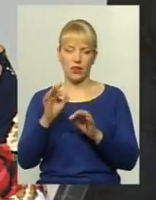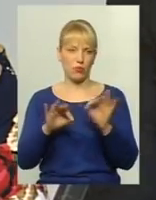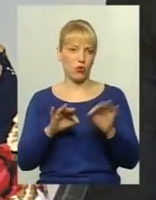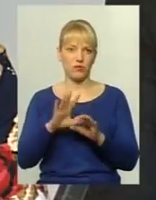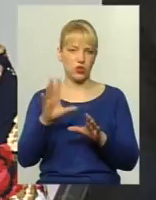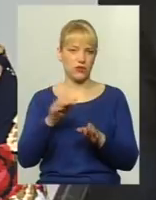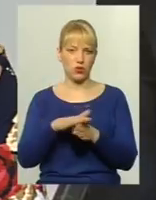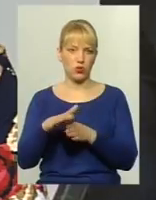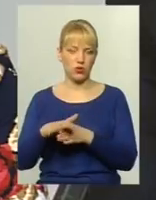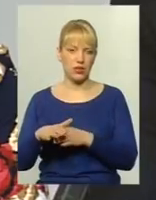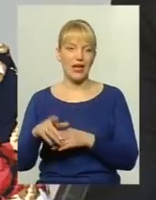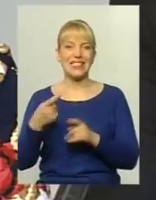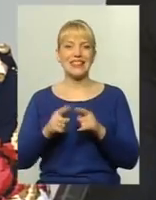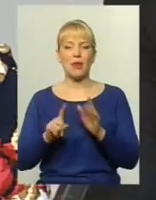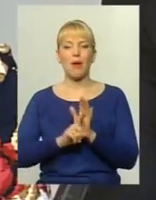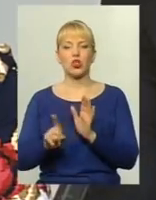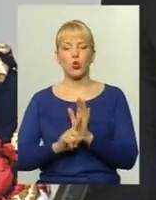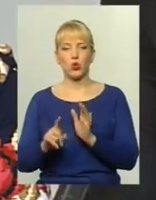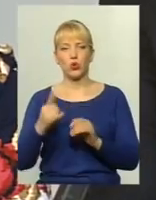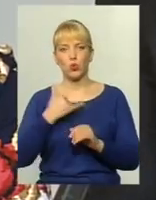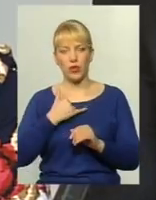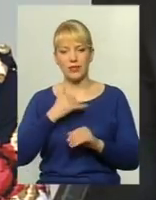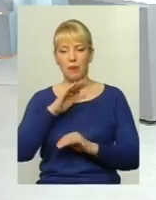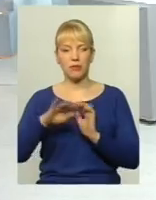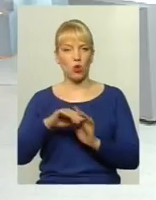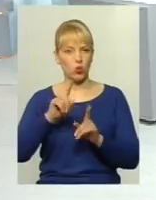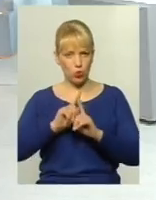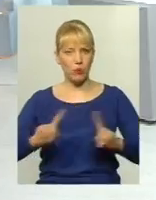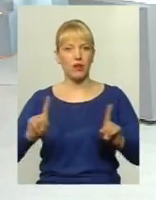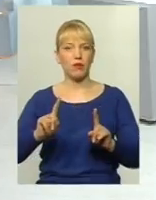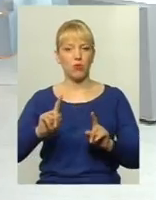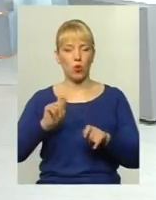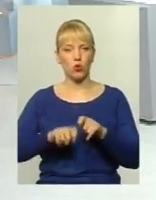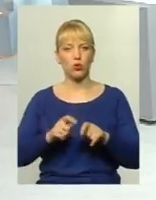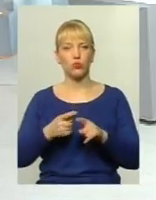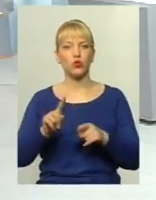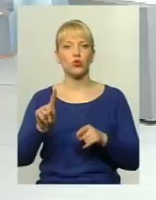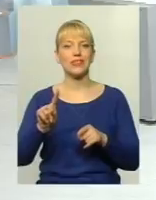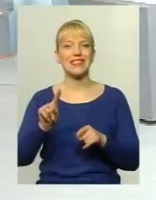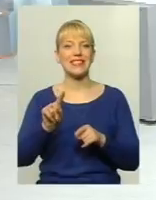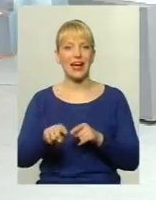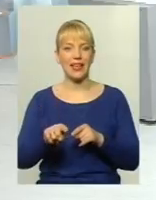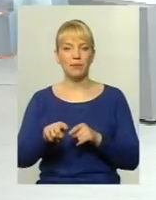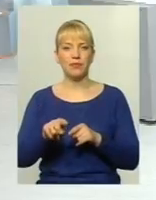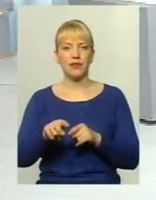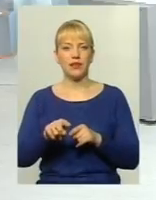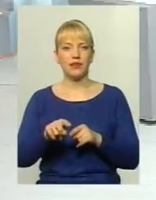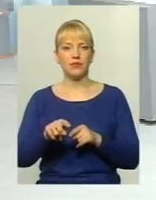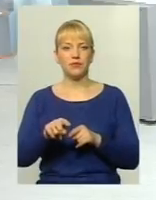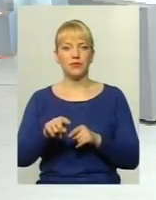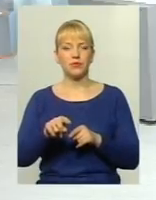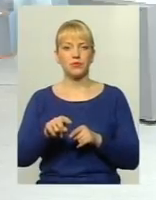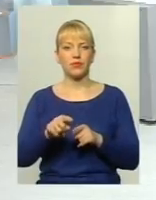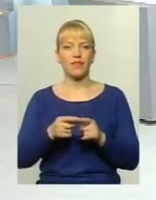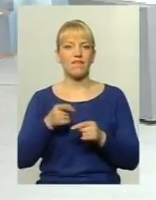Ці маршрути, вони у нас під особливим контролем, тому що це насамперед ідуть